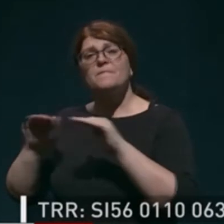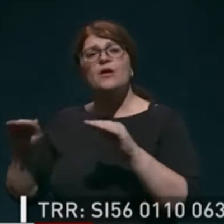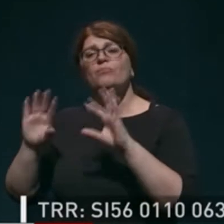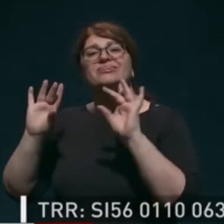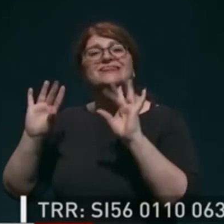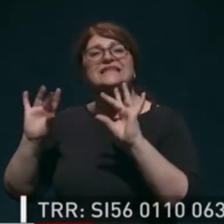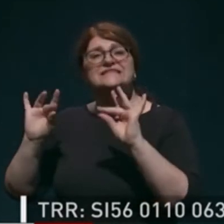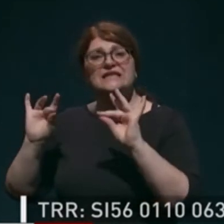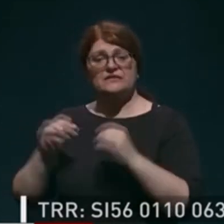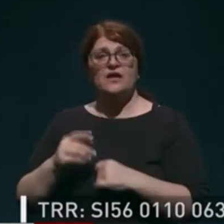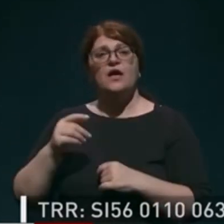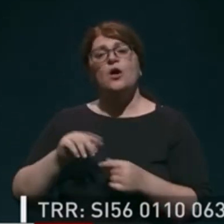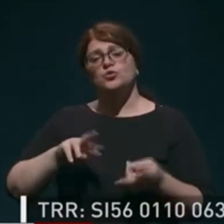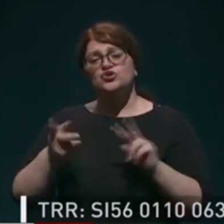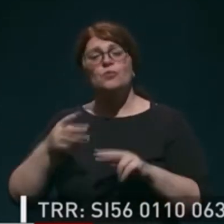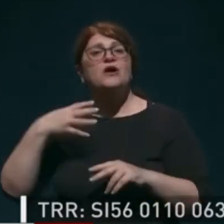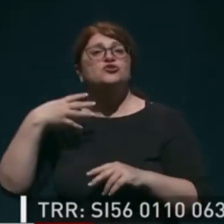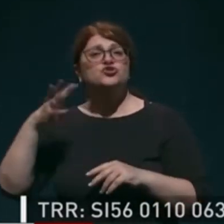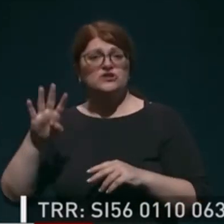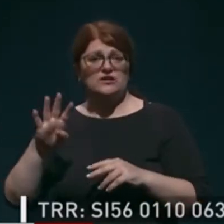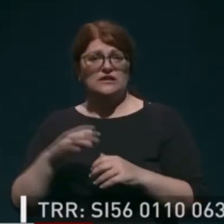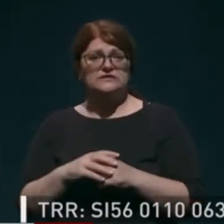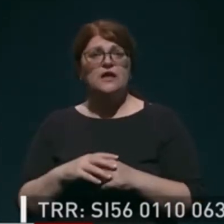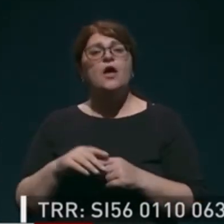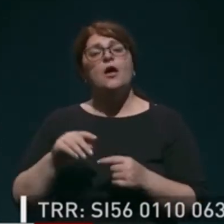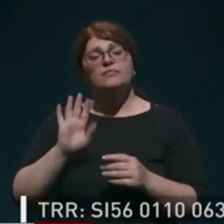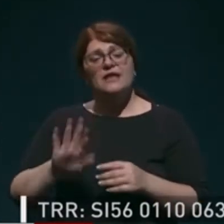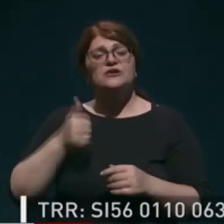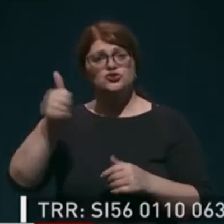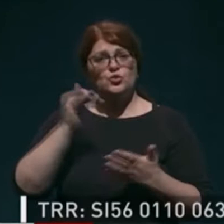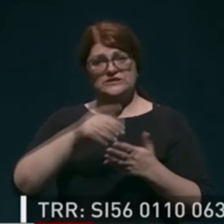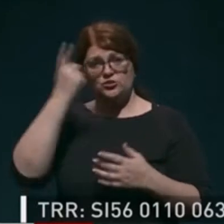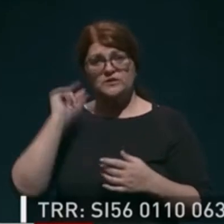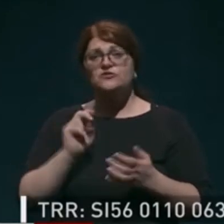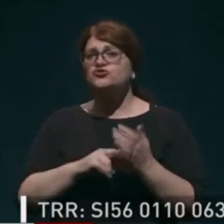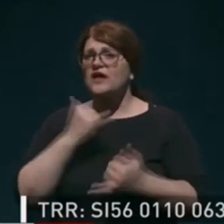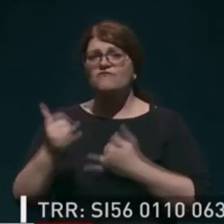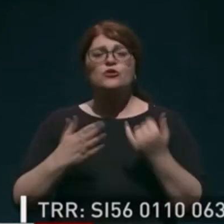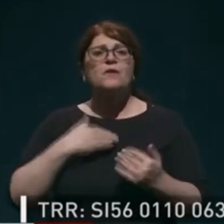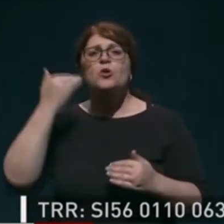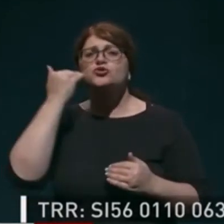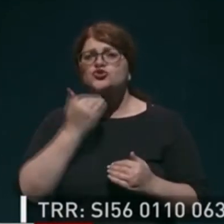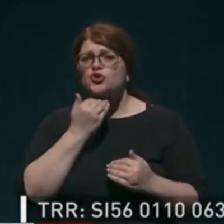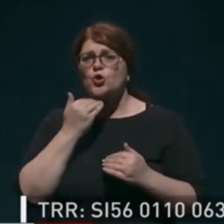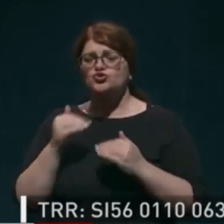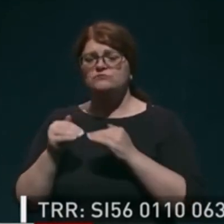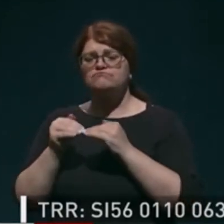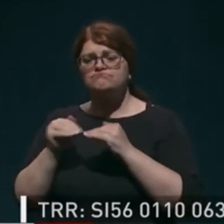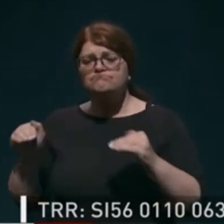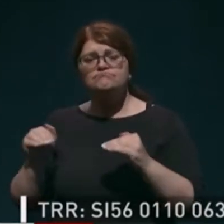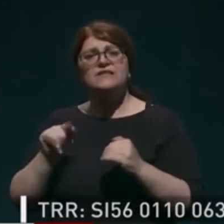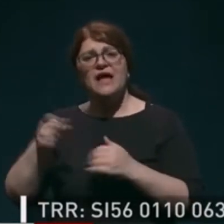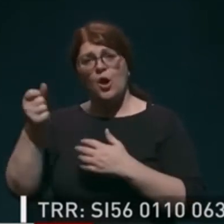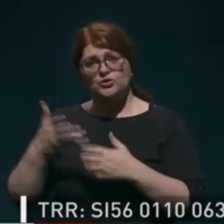14 delno kumulativno incidenco 10 na 100 tisoč prebivalstv. Tako da pač imamo še vedno strožji kriterij, da ocenjujemo, da je